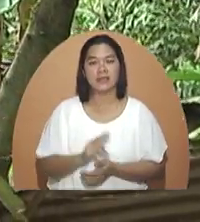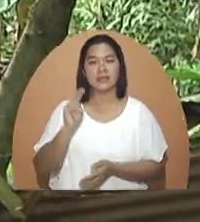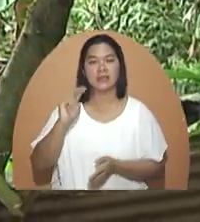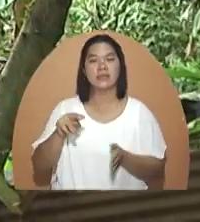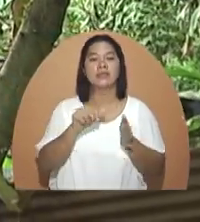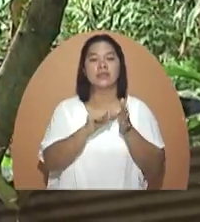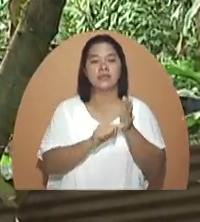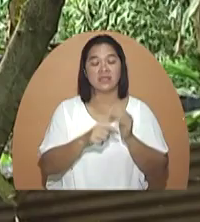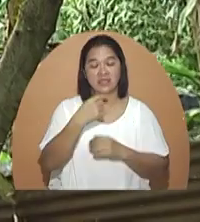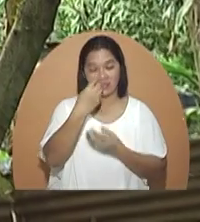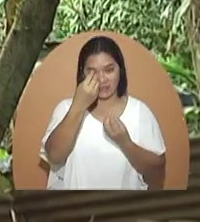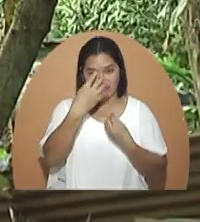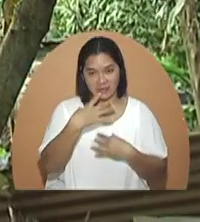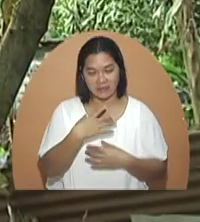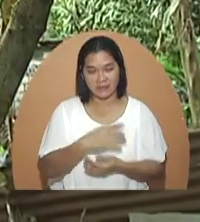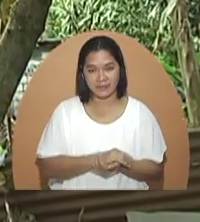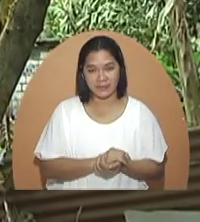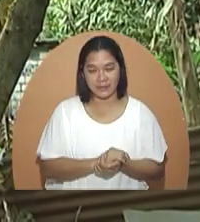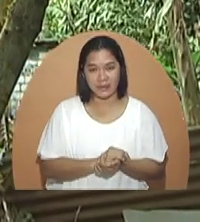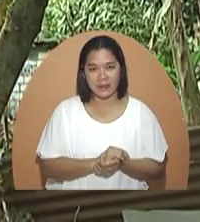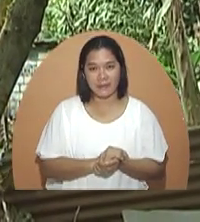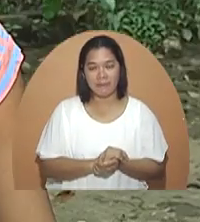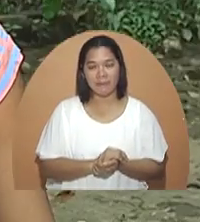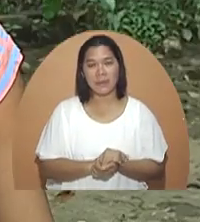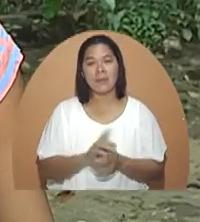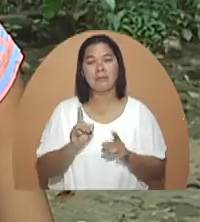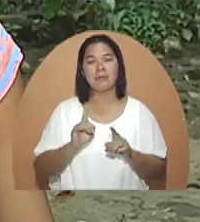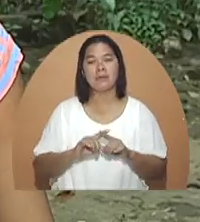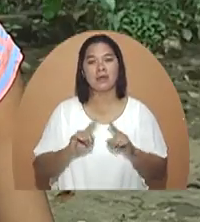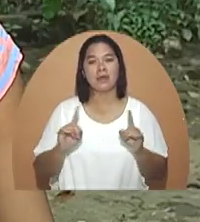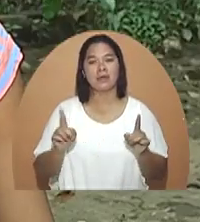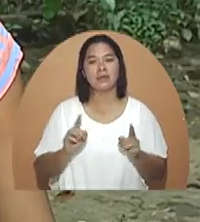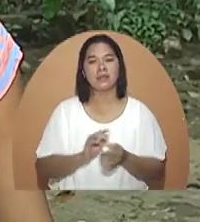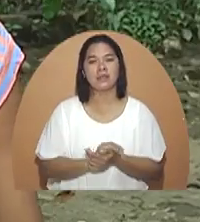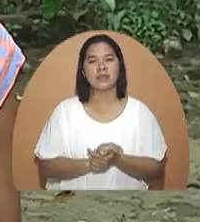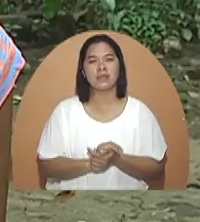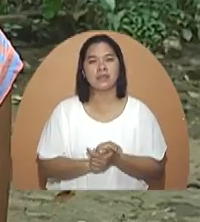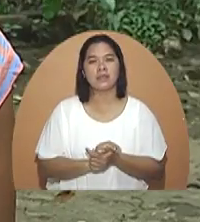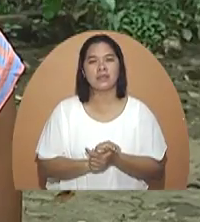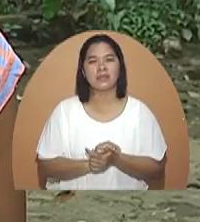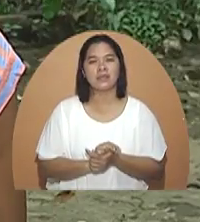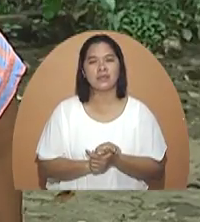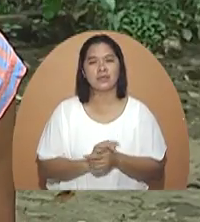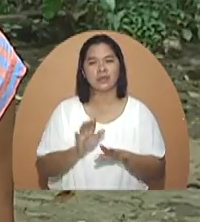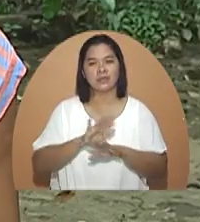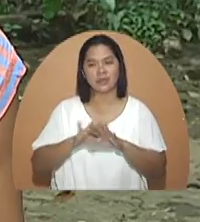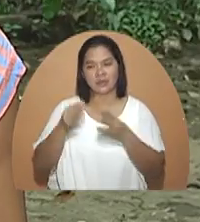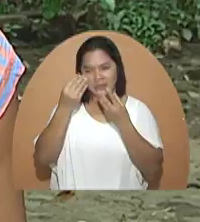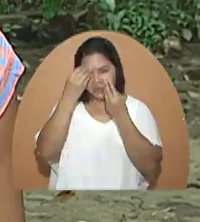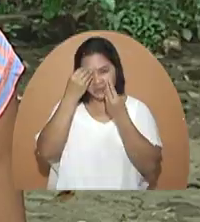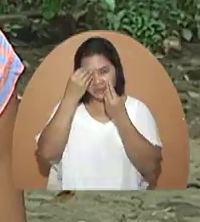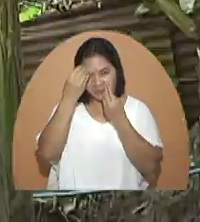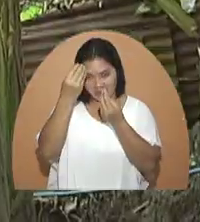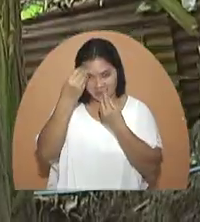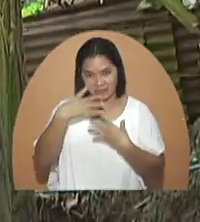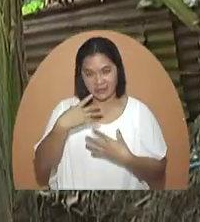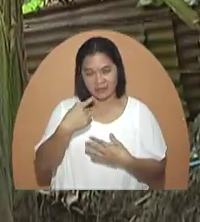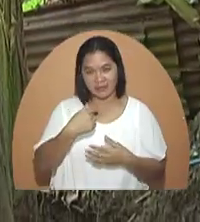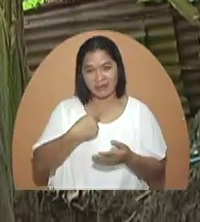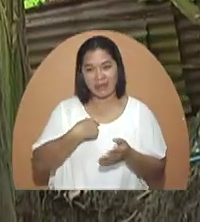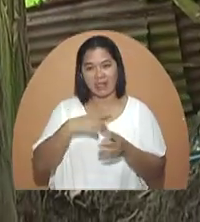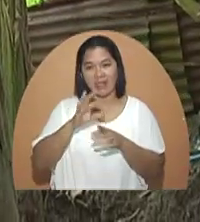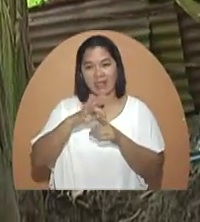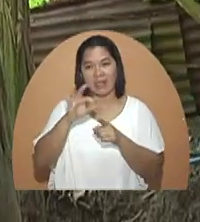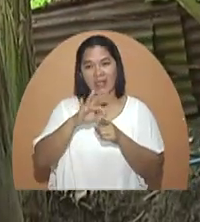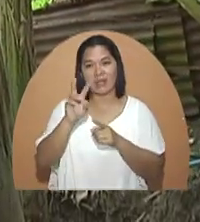Dapat ka nang maoperahan, nanay, sana, sabi po. Ma'am, kaya lang, hindi naman po sinabi ng doktor ko, ma'am, yung sinasabing